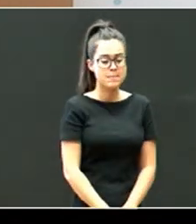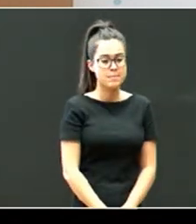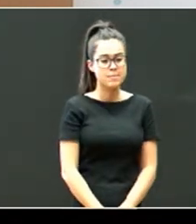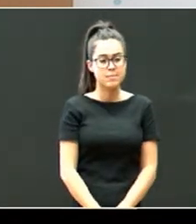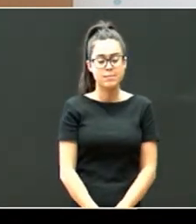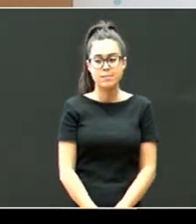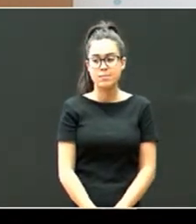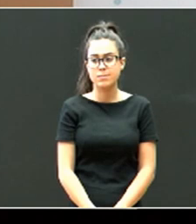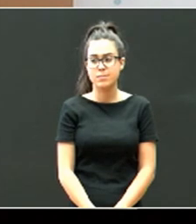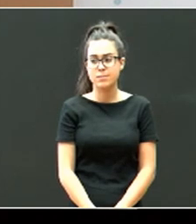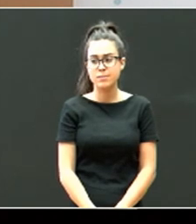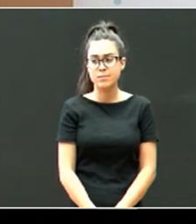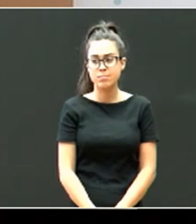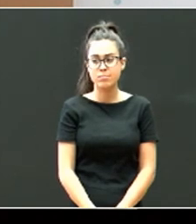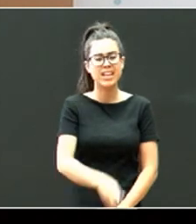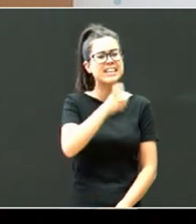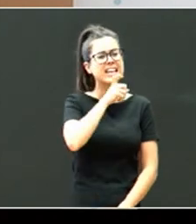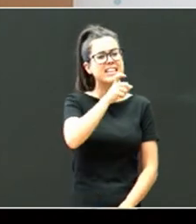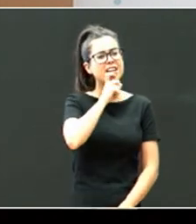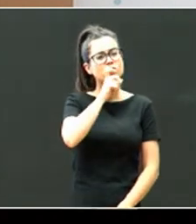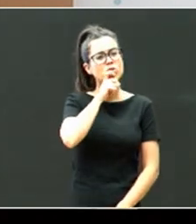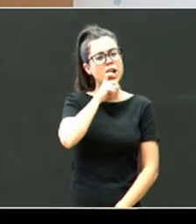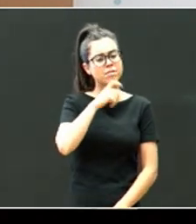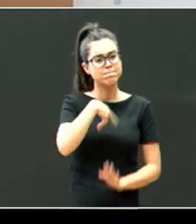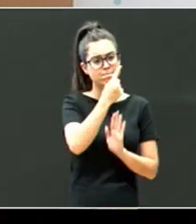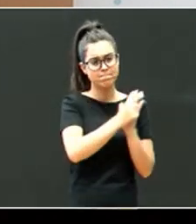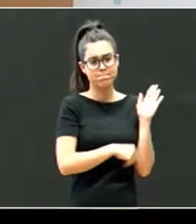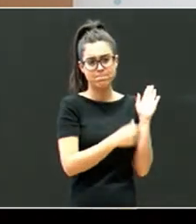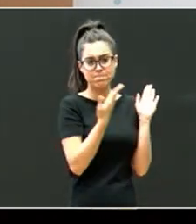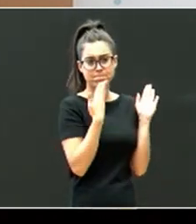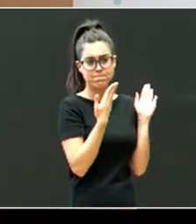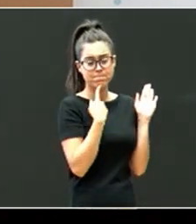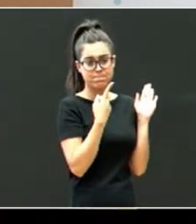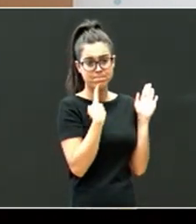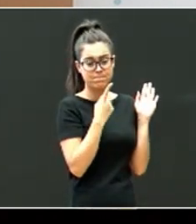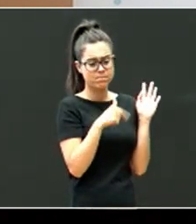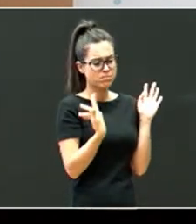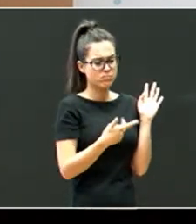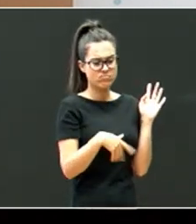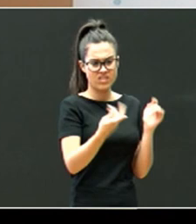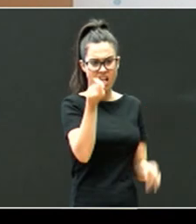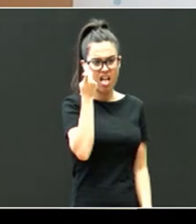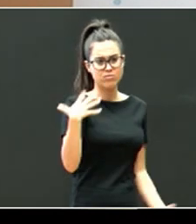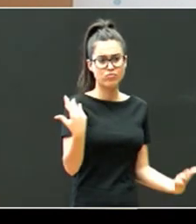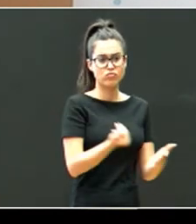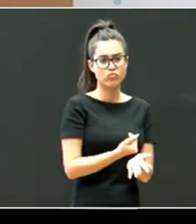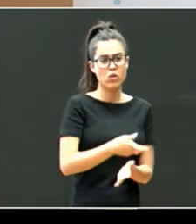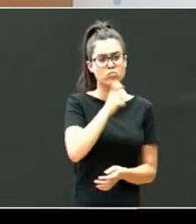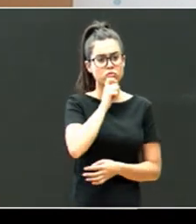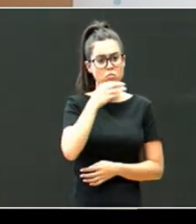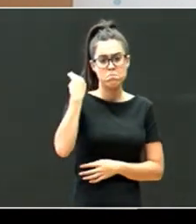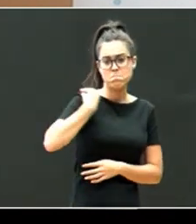Aipatzen dira, zaitxasunak, ikasle guztiak, ez dute zaitxasun berdinik, edo